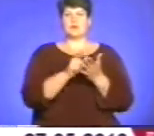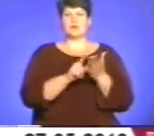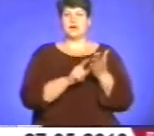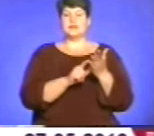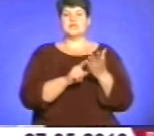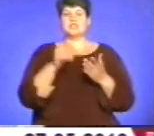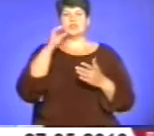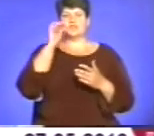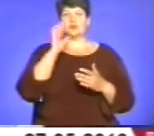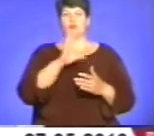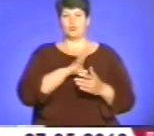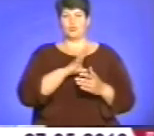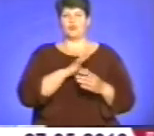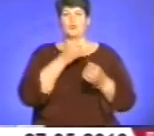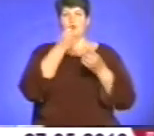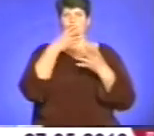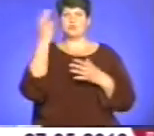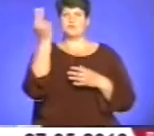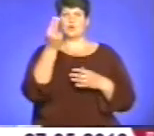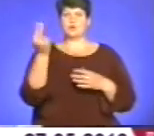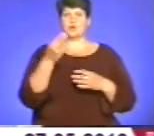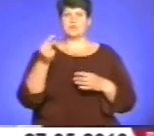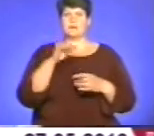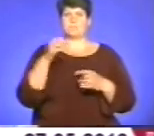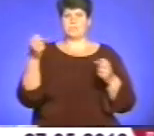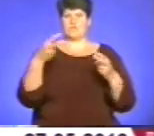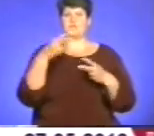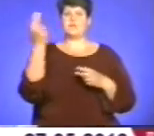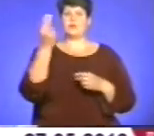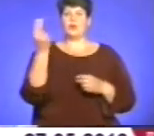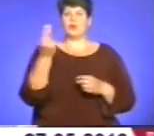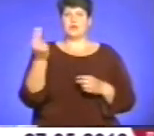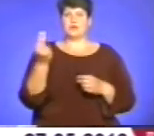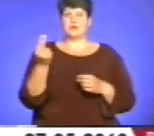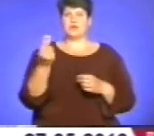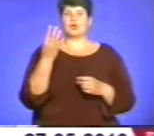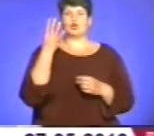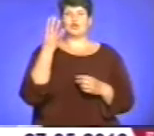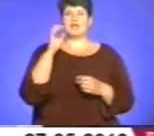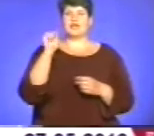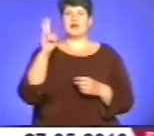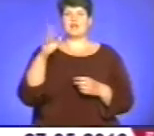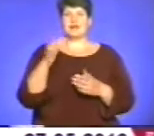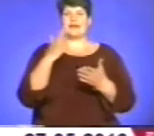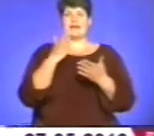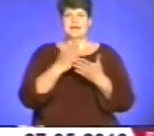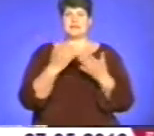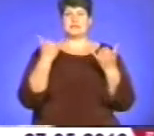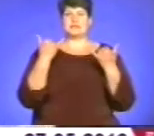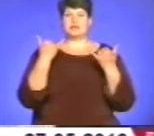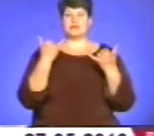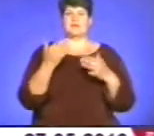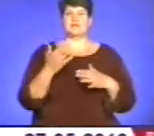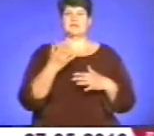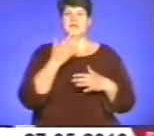з тим Шевченко був дуже хорошим художником, професійним художником. І, власне, чотири акварелі зберігаються сьогодні у музеї, національному